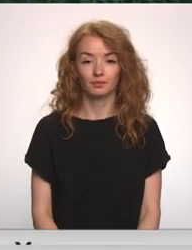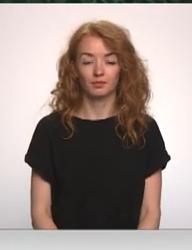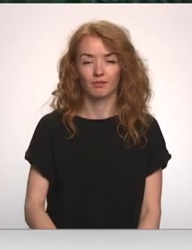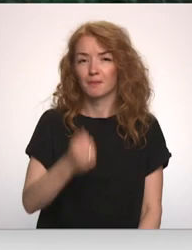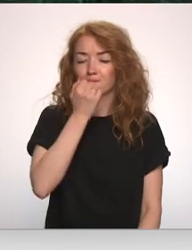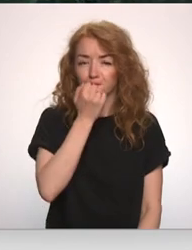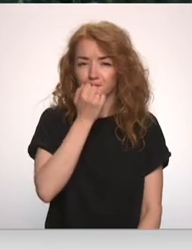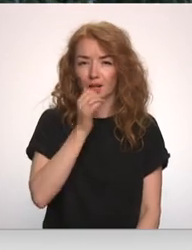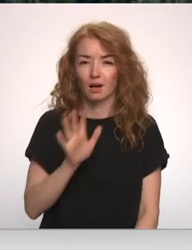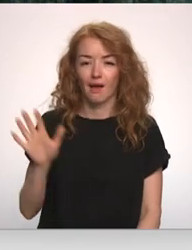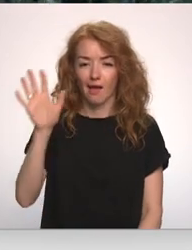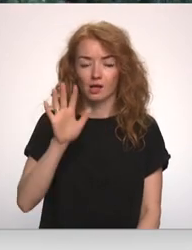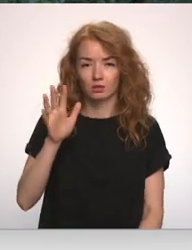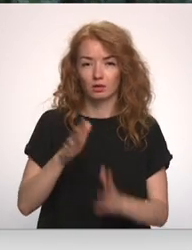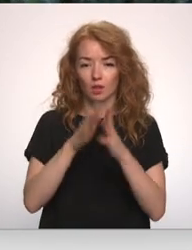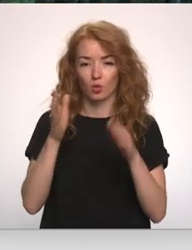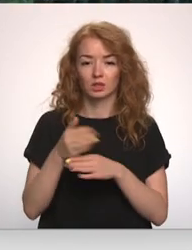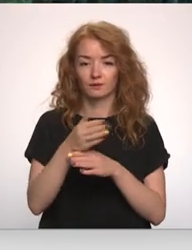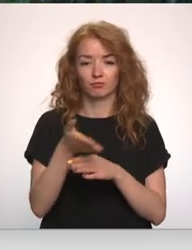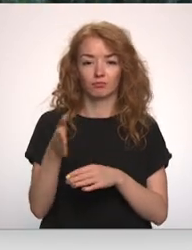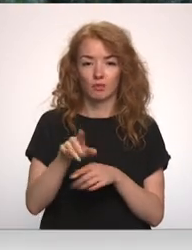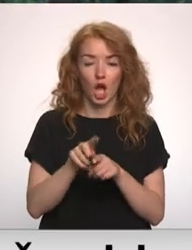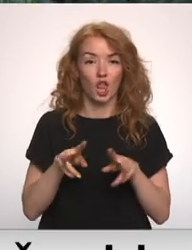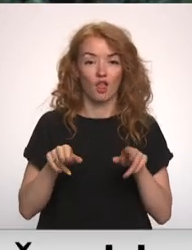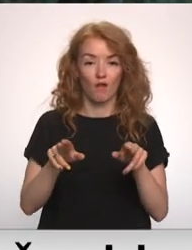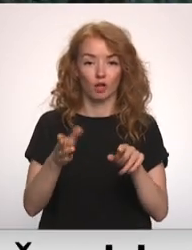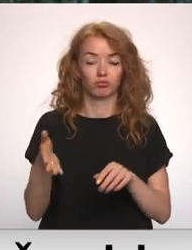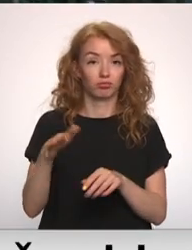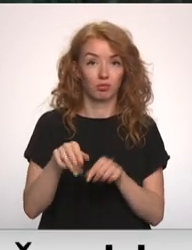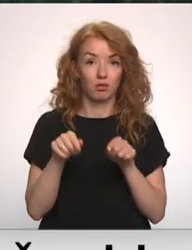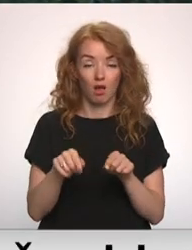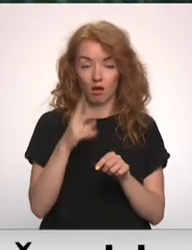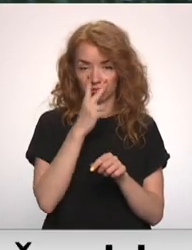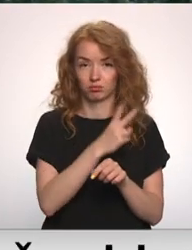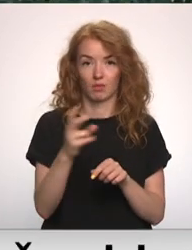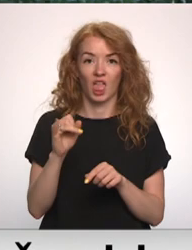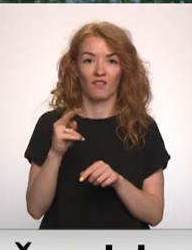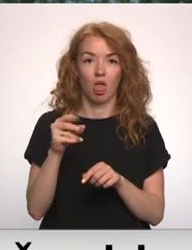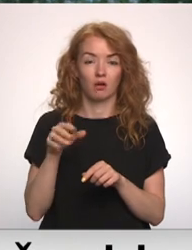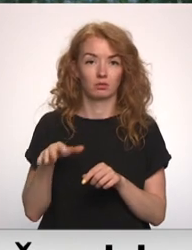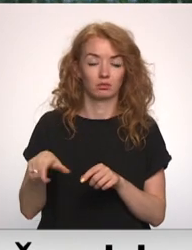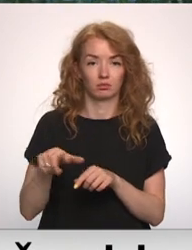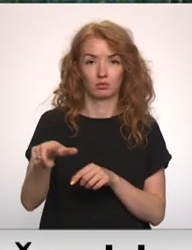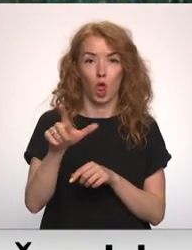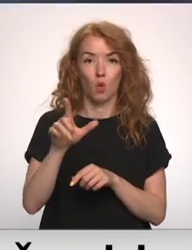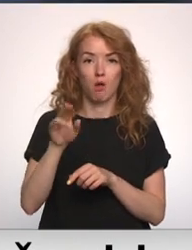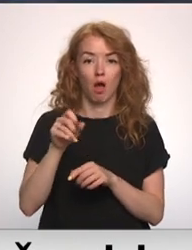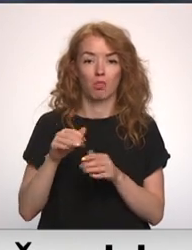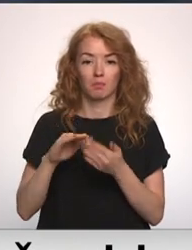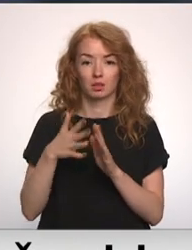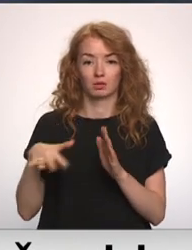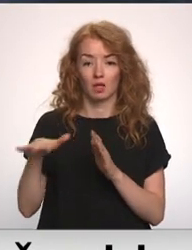sasmacis gaisa simtiem bojā gājuši uz zilju un vēži. Tas ir skats, kāds šobrīd pavēras aiviekstes krastos Lubānas pilsētā.